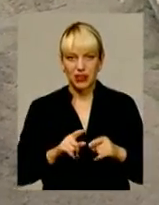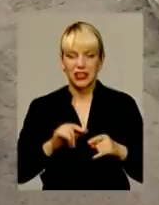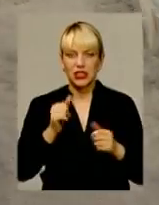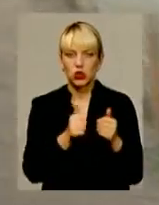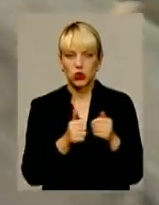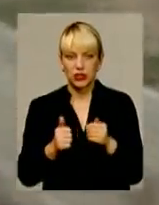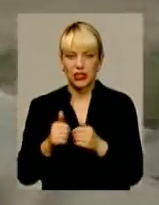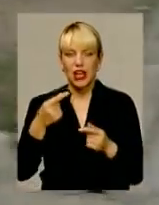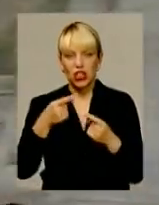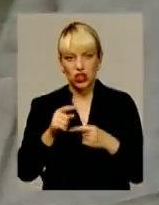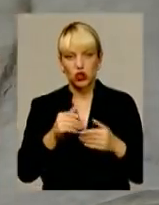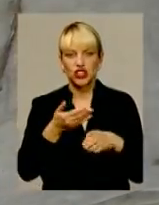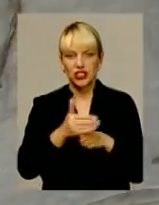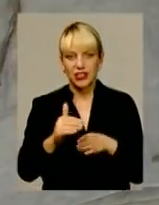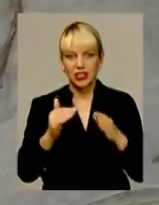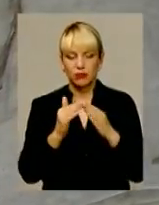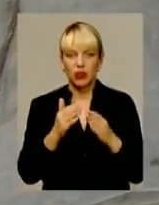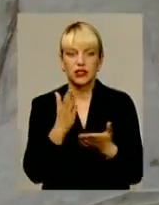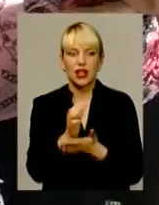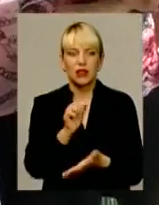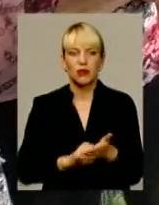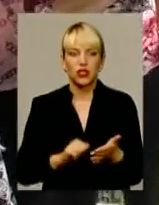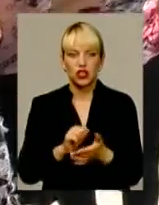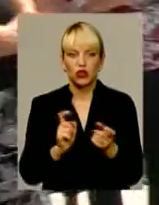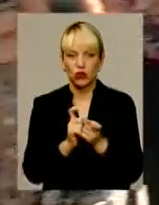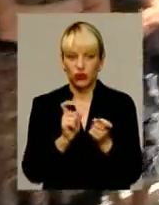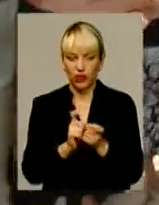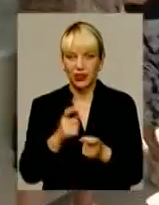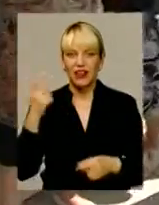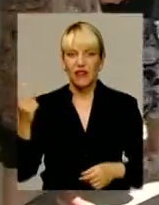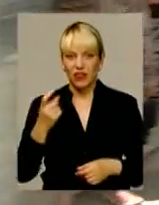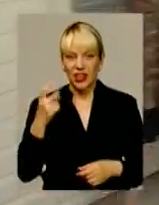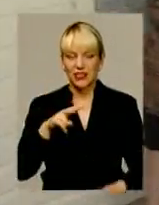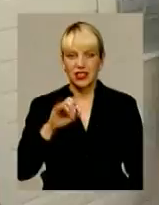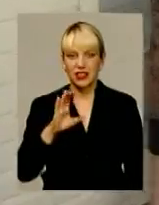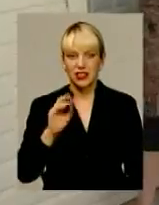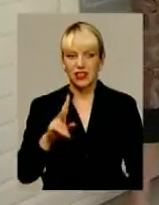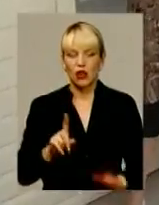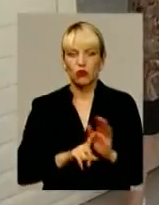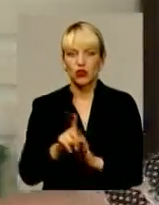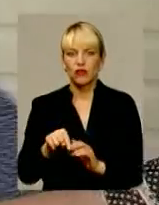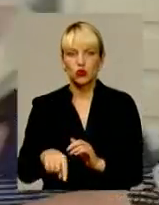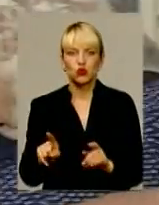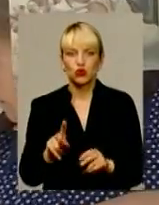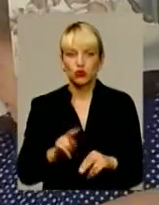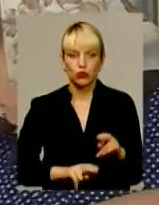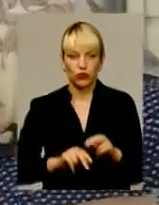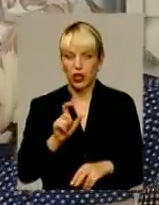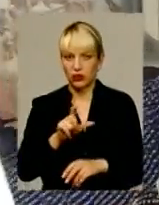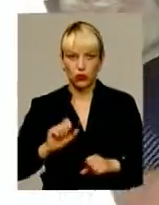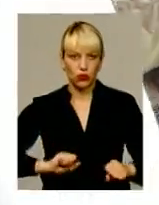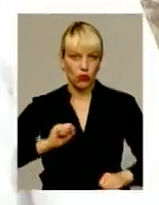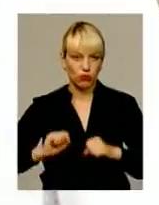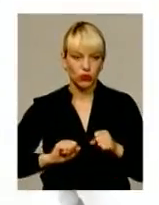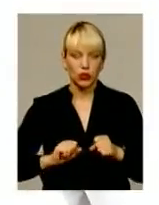власника іншої частини споруди і стали причиною конфлікту. Власник Микола Лисак почав тут щось будувати і громада обурилася та